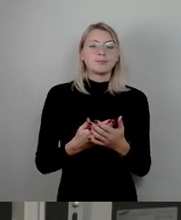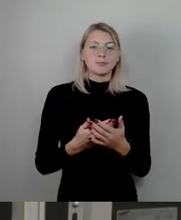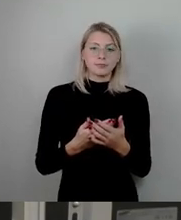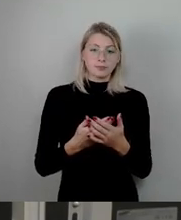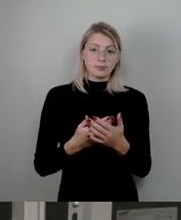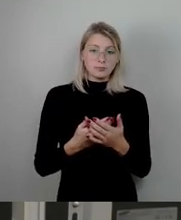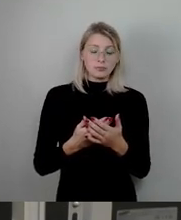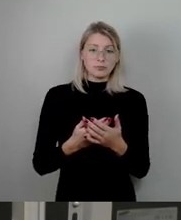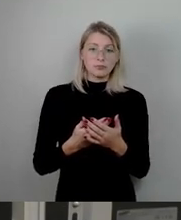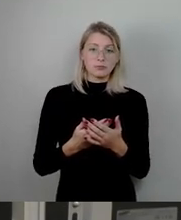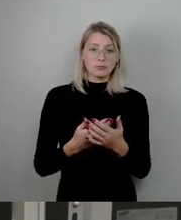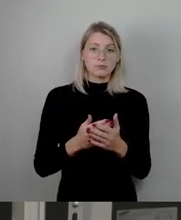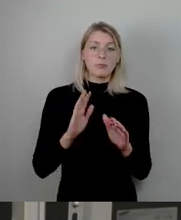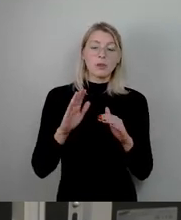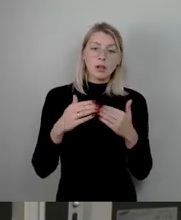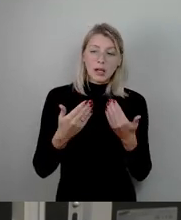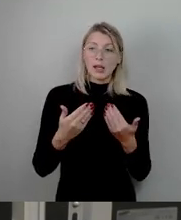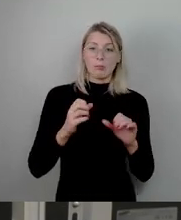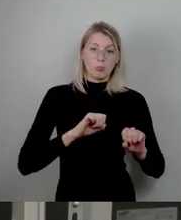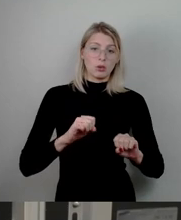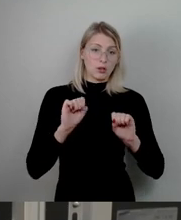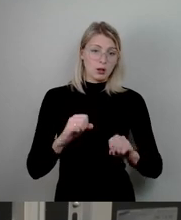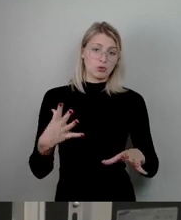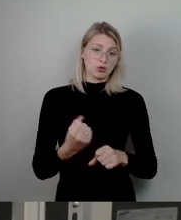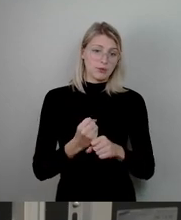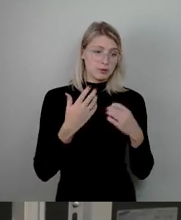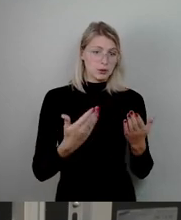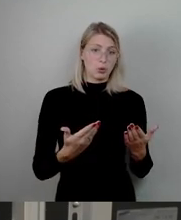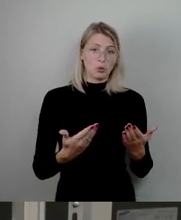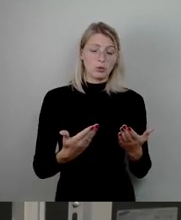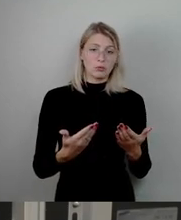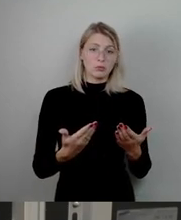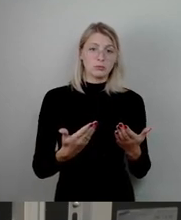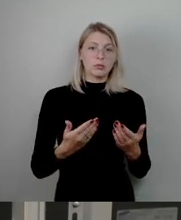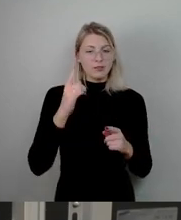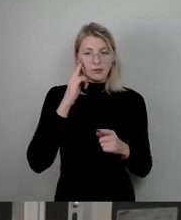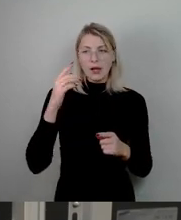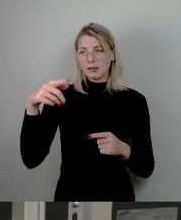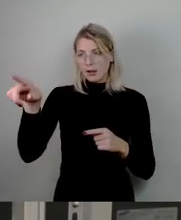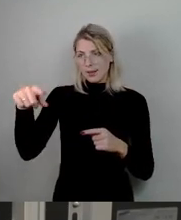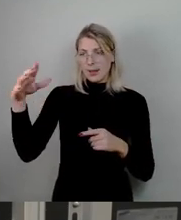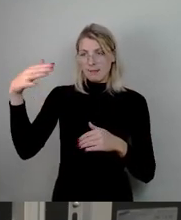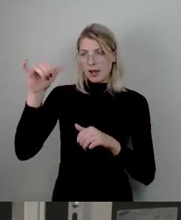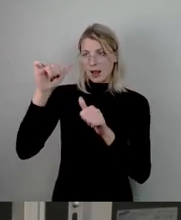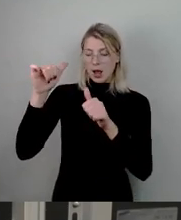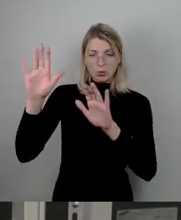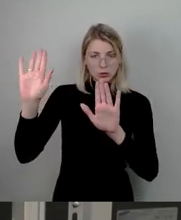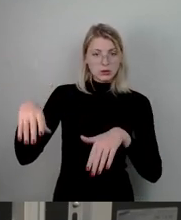massive Möglichkeiten, das zu machen. Wenn wir an denen, es wird gleich lauter werden hier, wenn wir in den Parkgebühren drehen oder